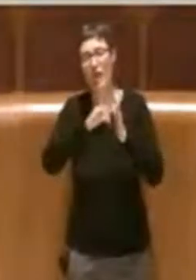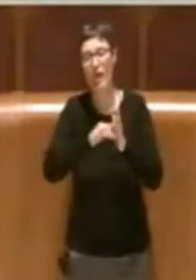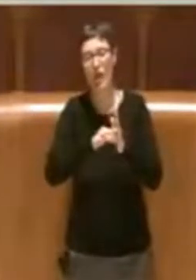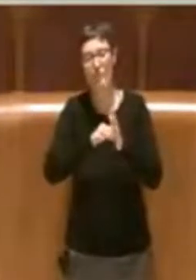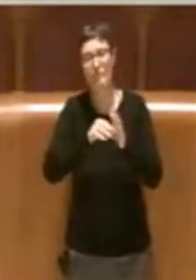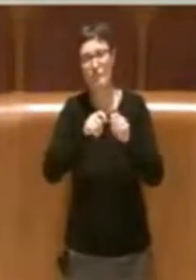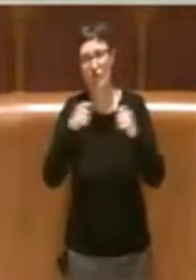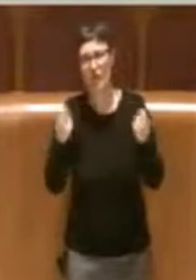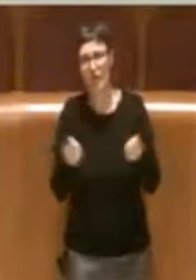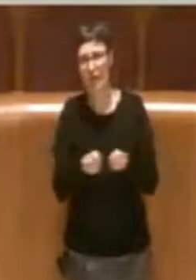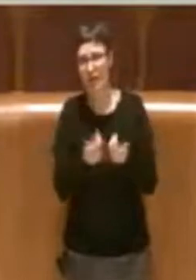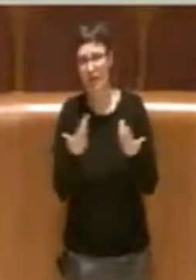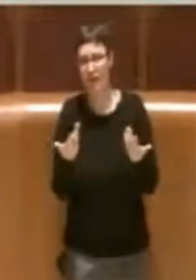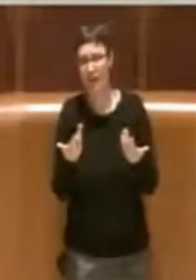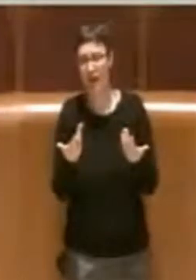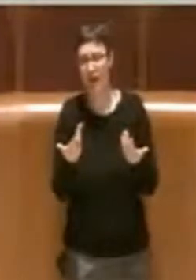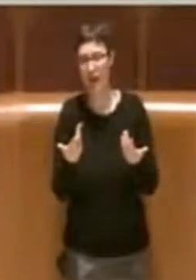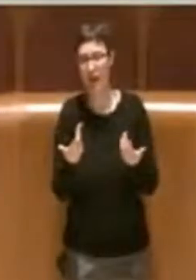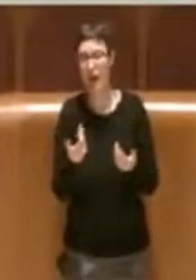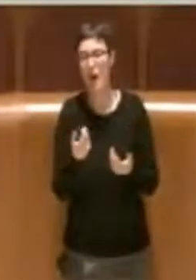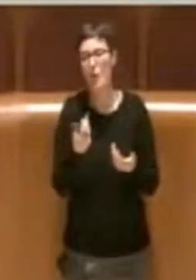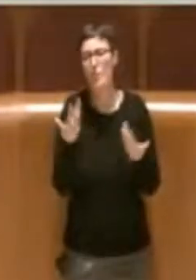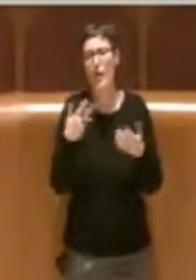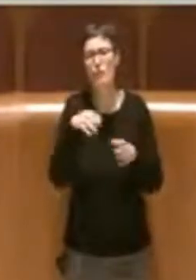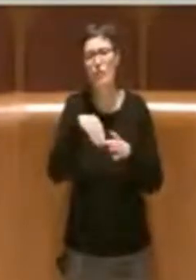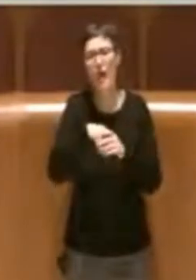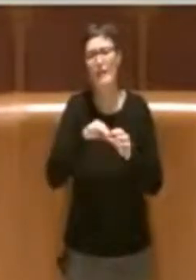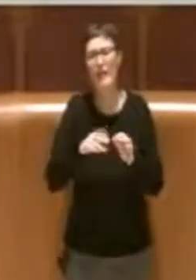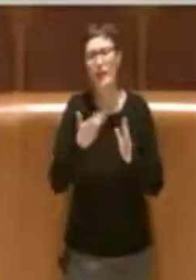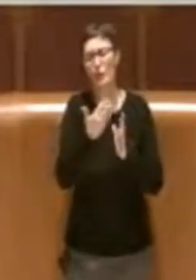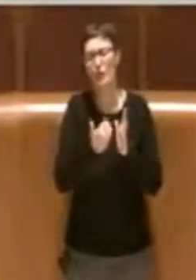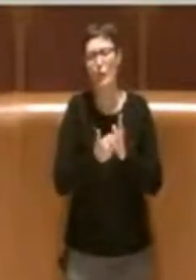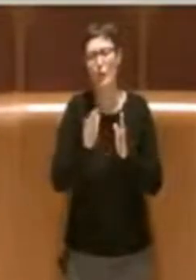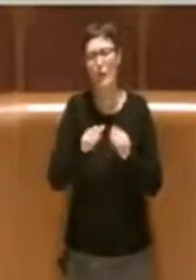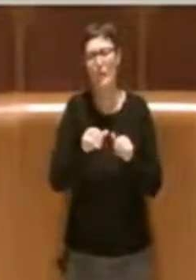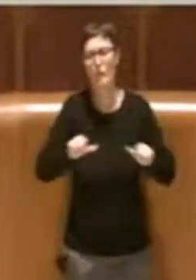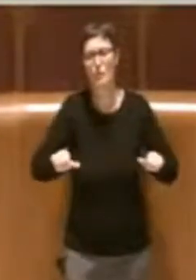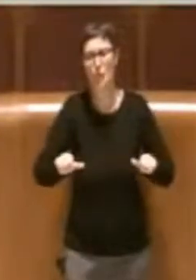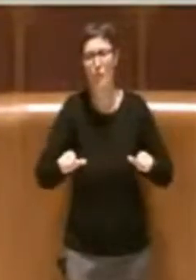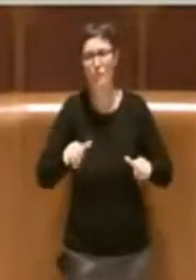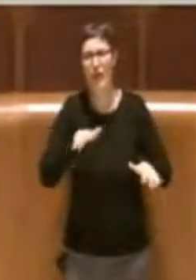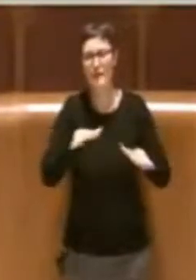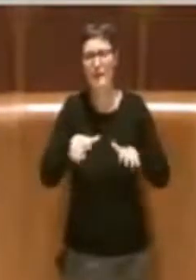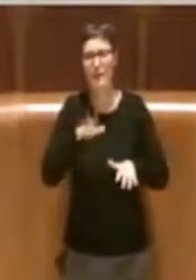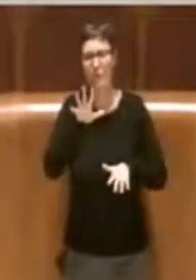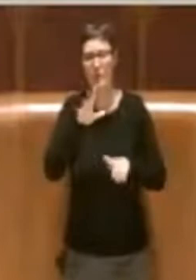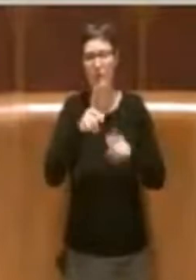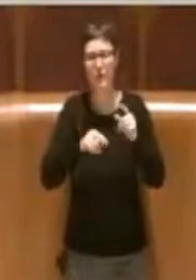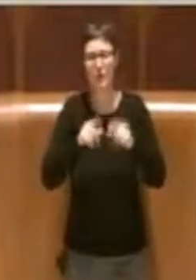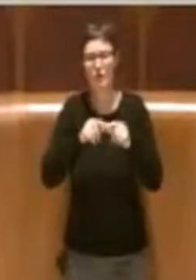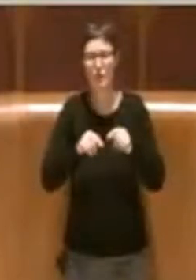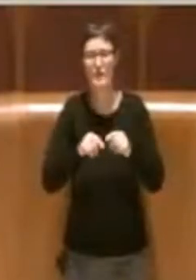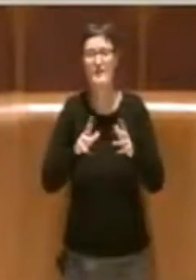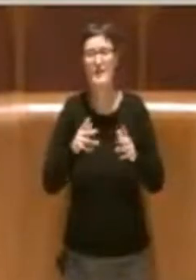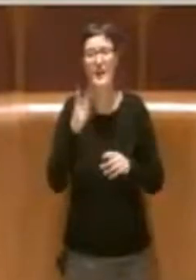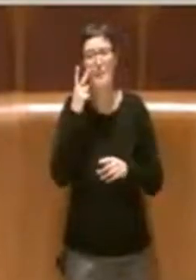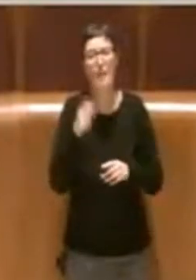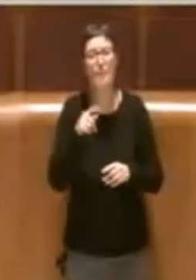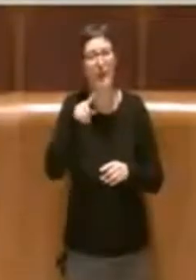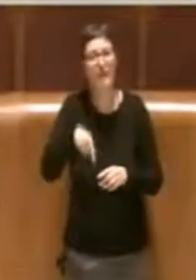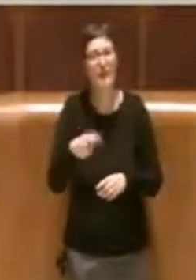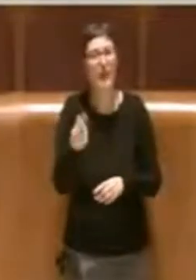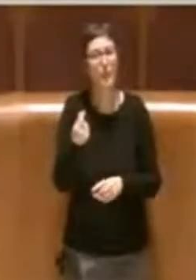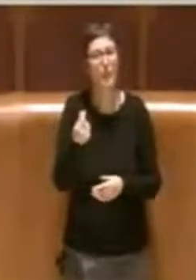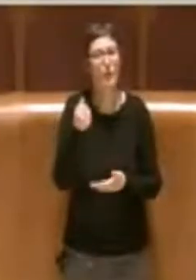in parte nelle linee programmatiche del Movimento 5 Stelle ma soprattutto prevede anche un onere economico e